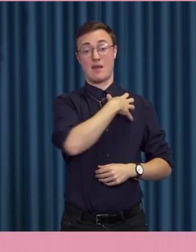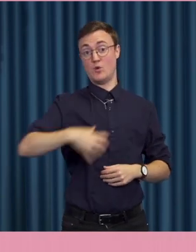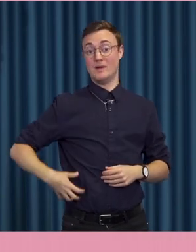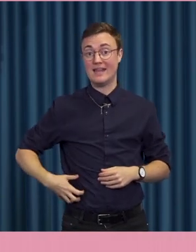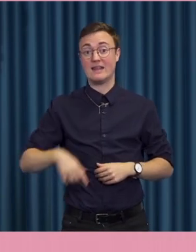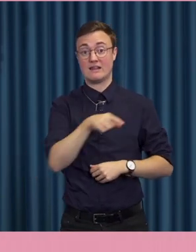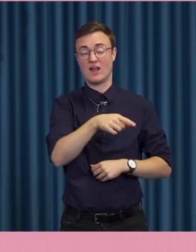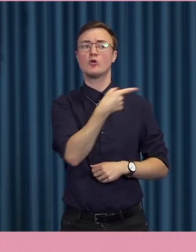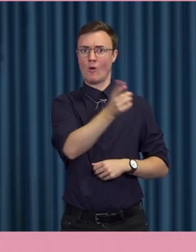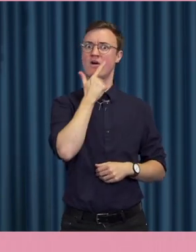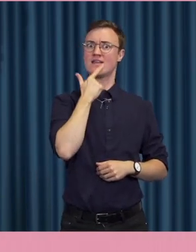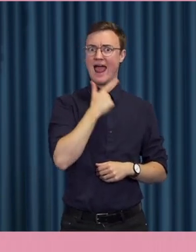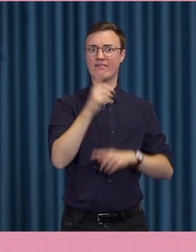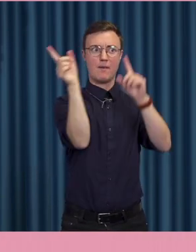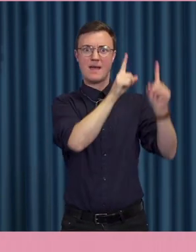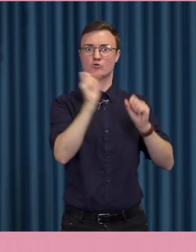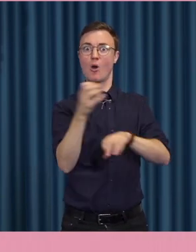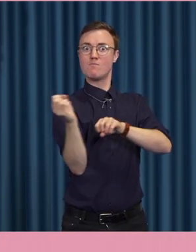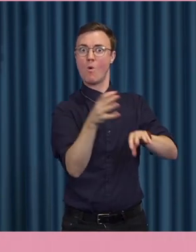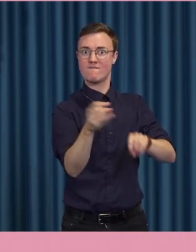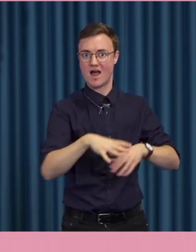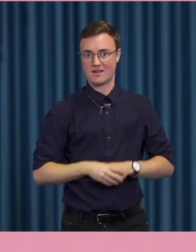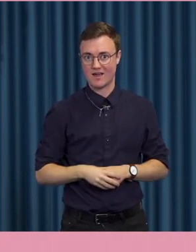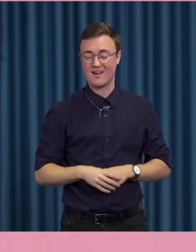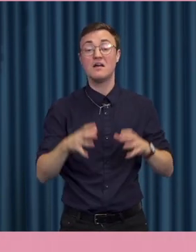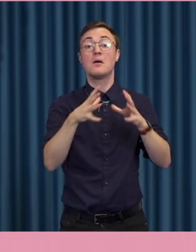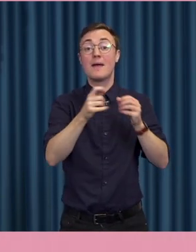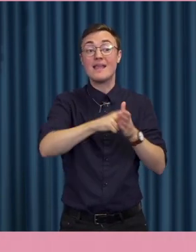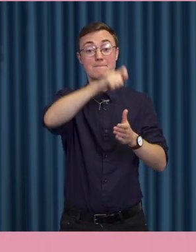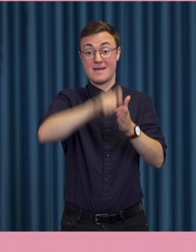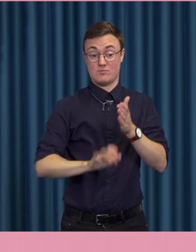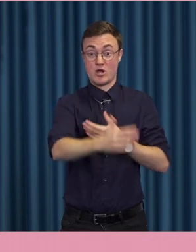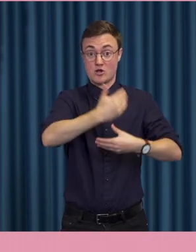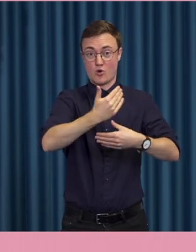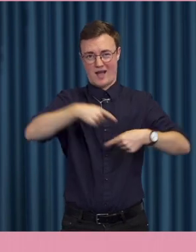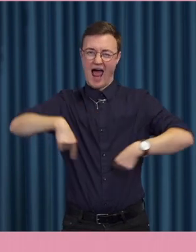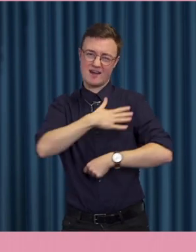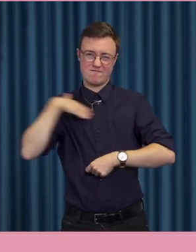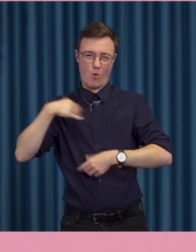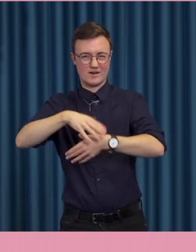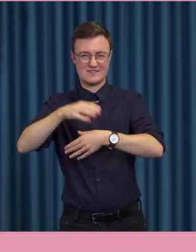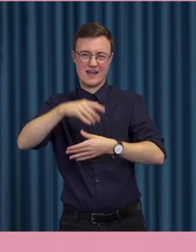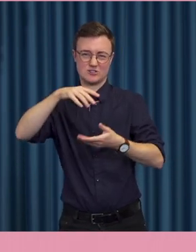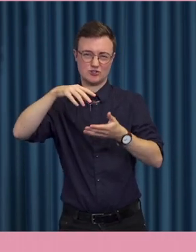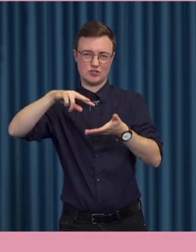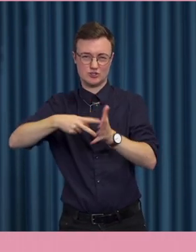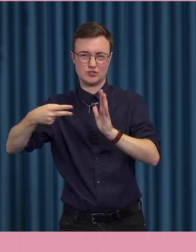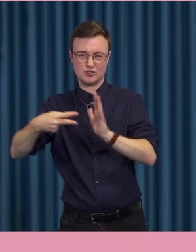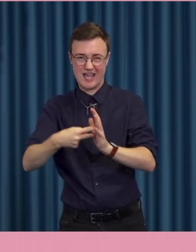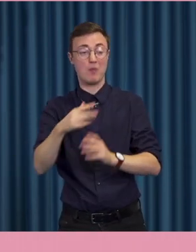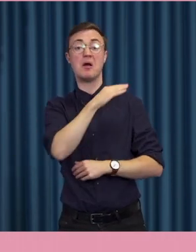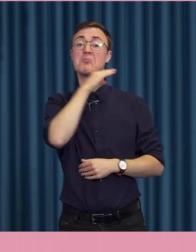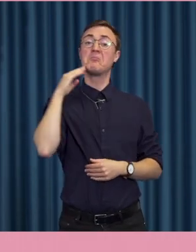de rädda för. Men medborgarnas roll behöver inte även i vårt system stanna vid röstningen. Så kallat